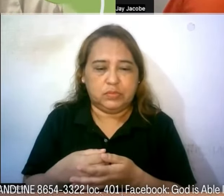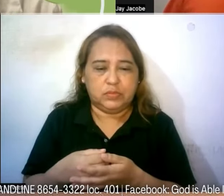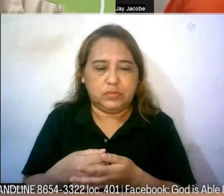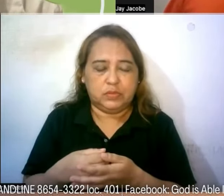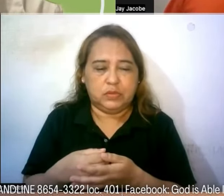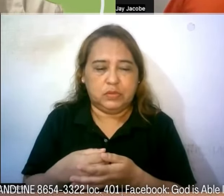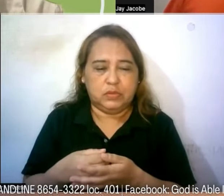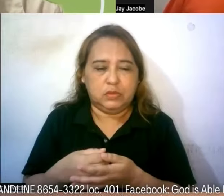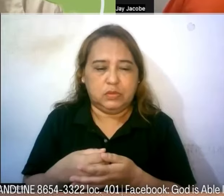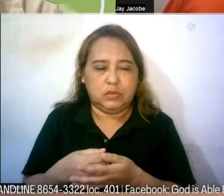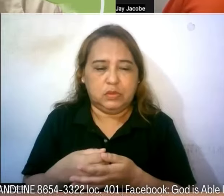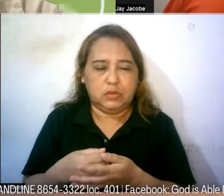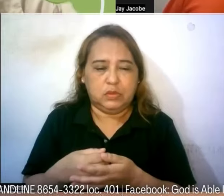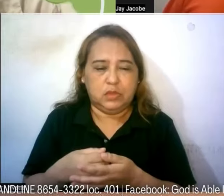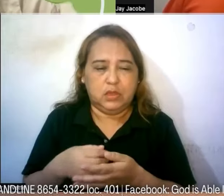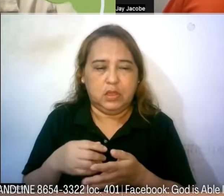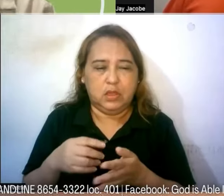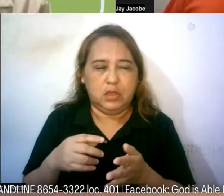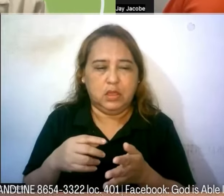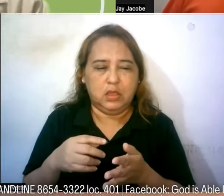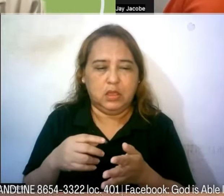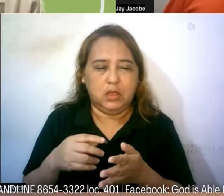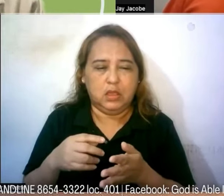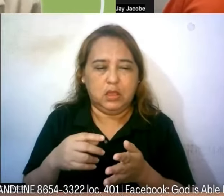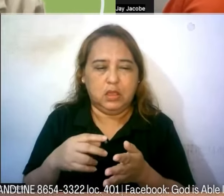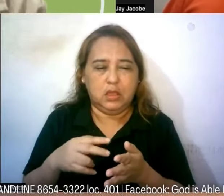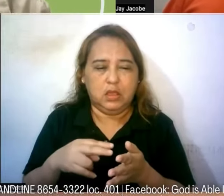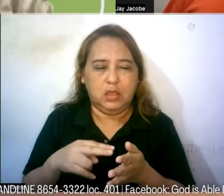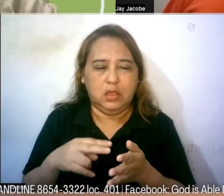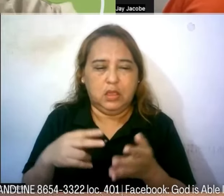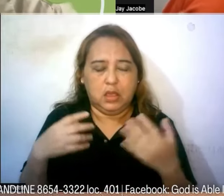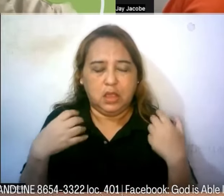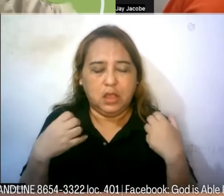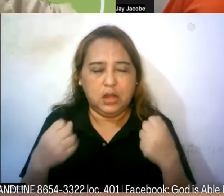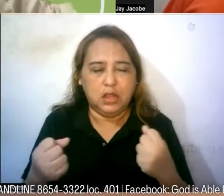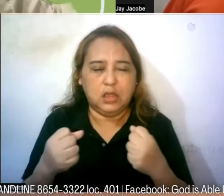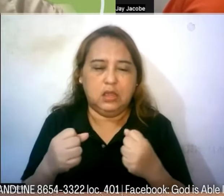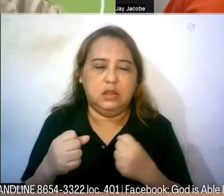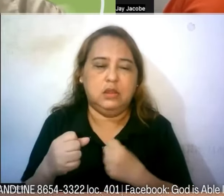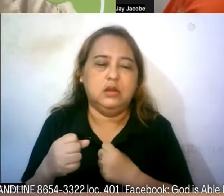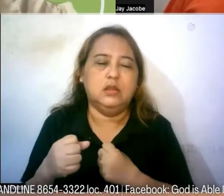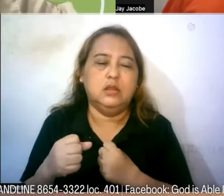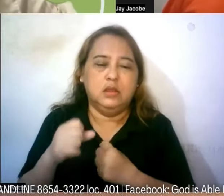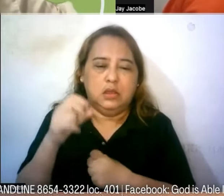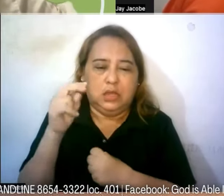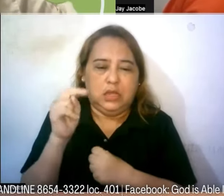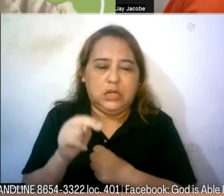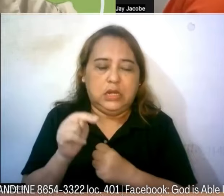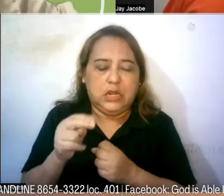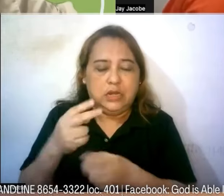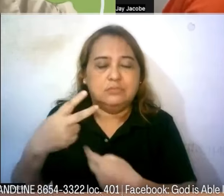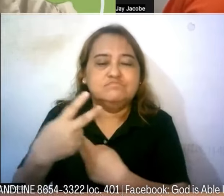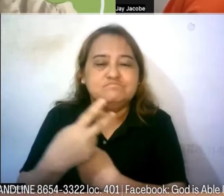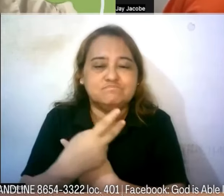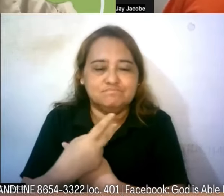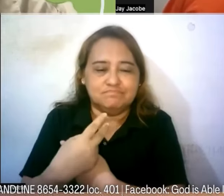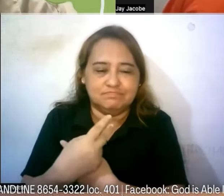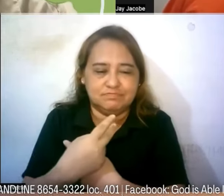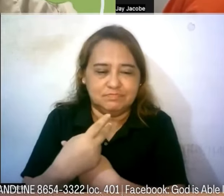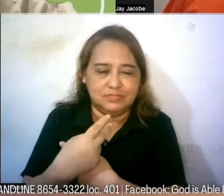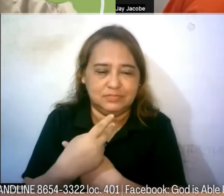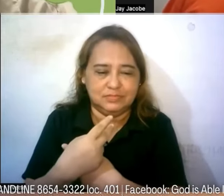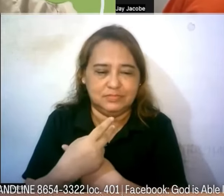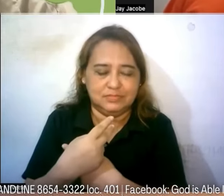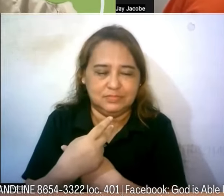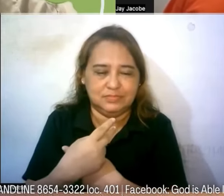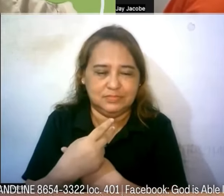kagalingan sabihin katulad po namin ng mga kapansanan kailangan po namin ang pagkalinga po ng mga mahal po namin